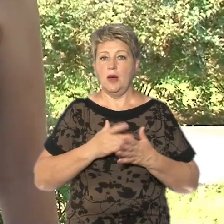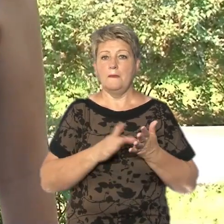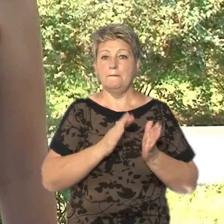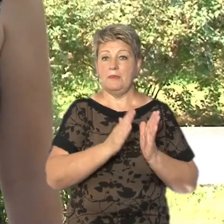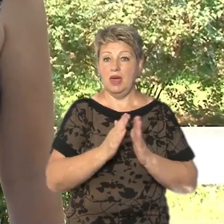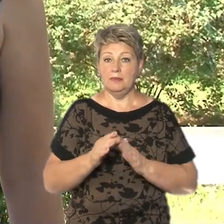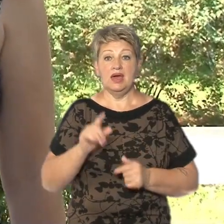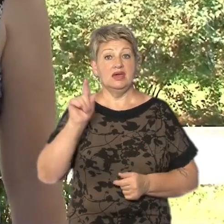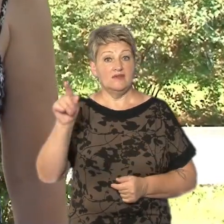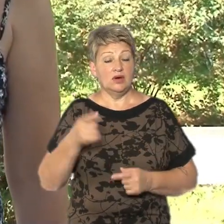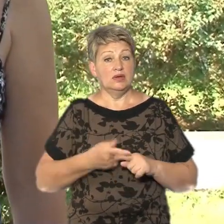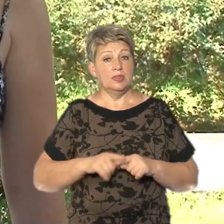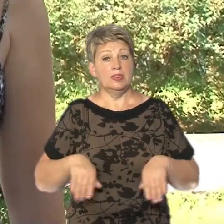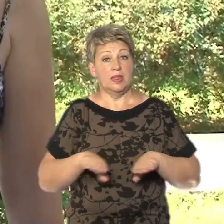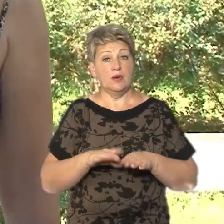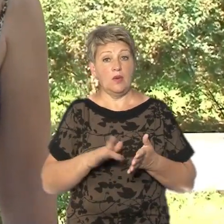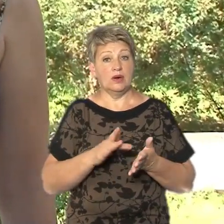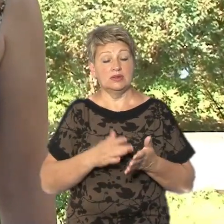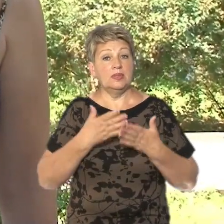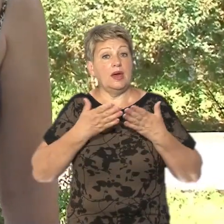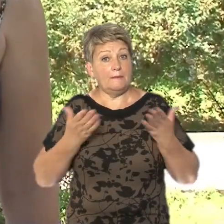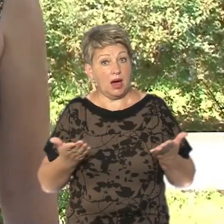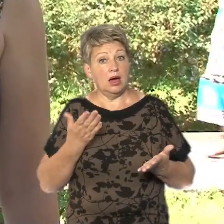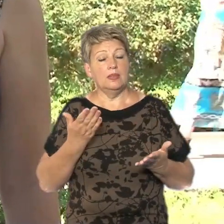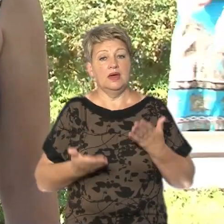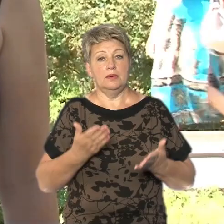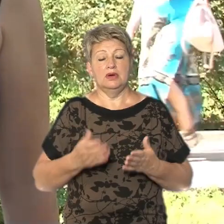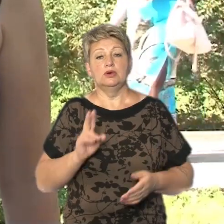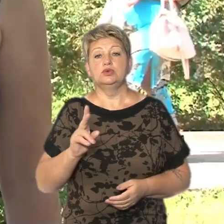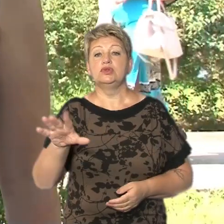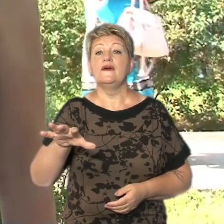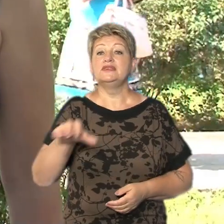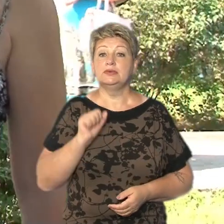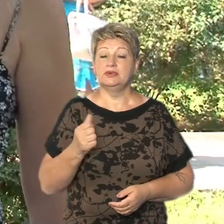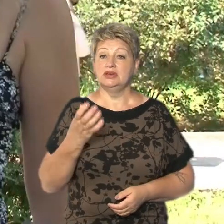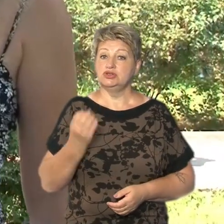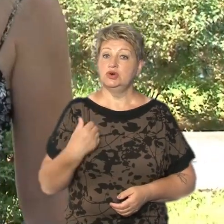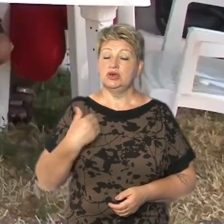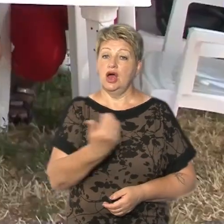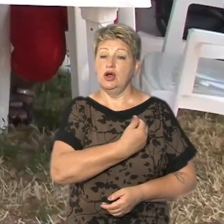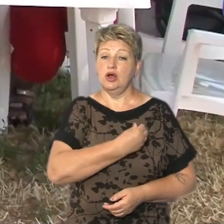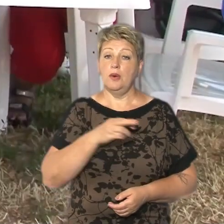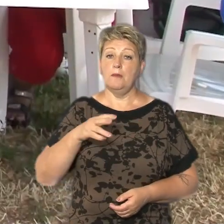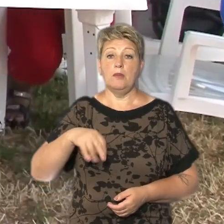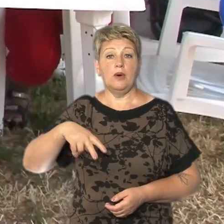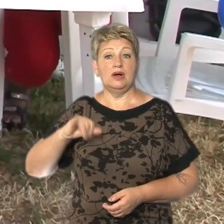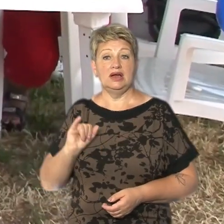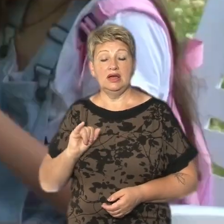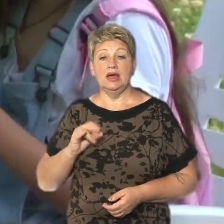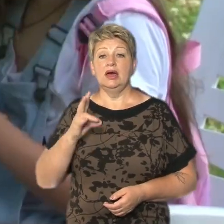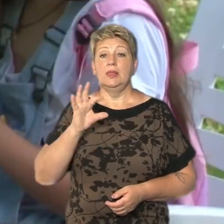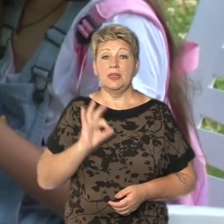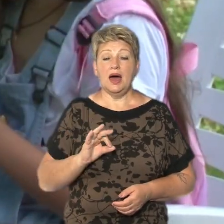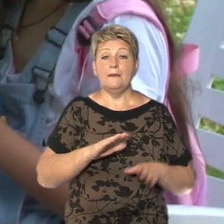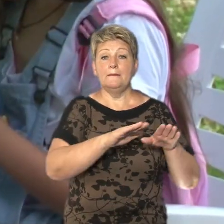його нема. Мабуть, хтось взяв. А ще я дуже люблю моліму. На локаціях діти можуть